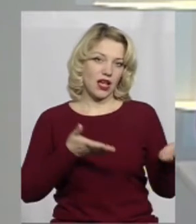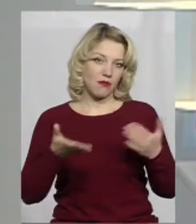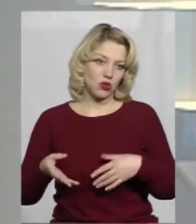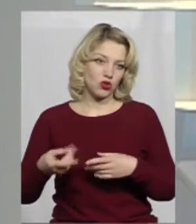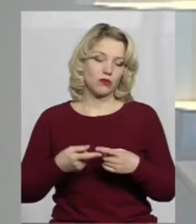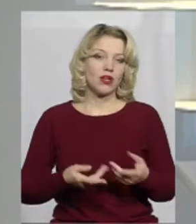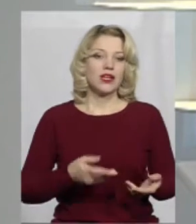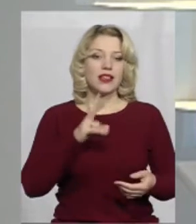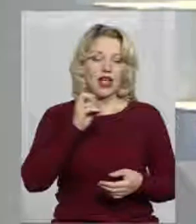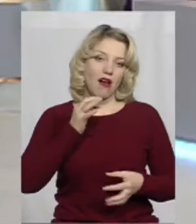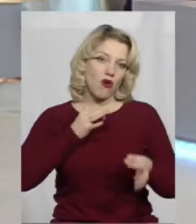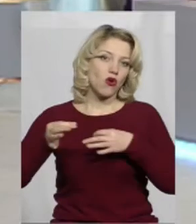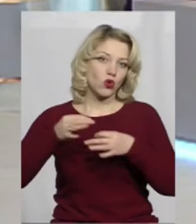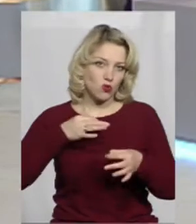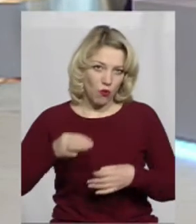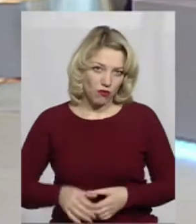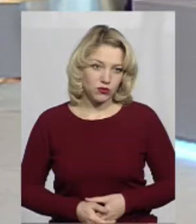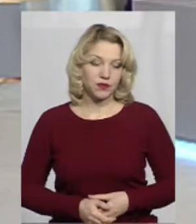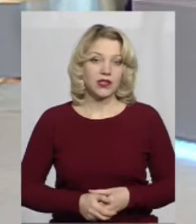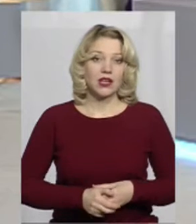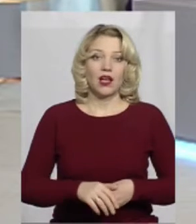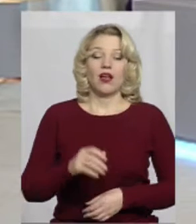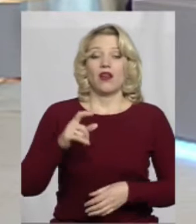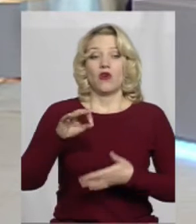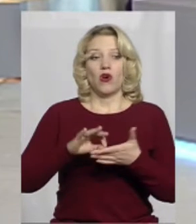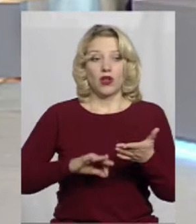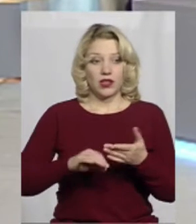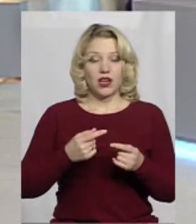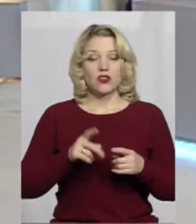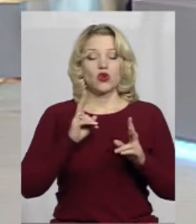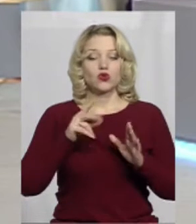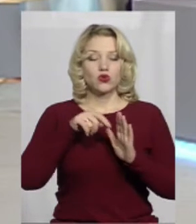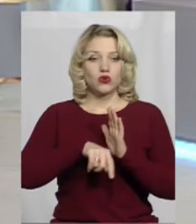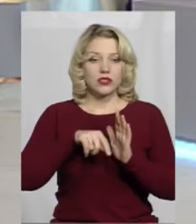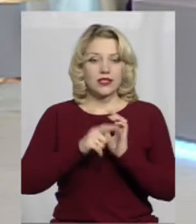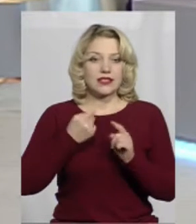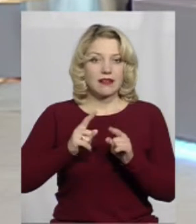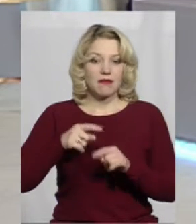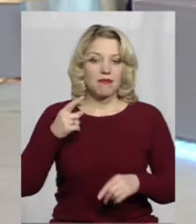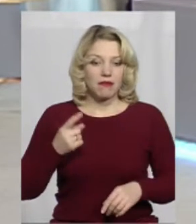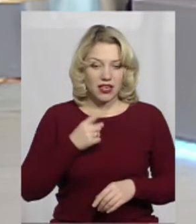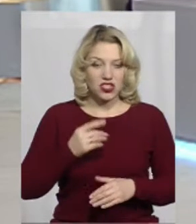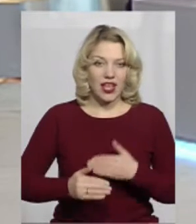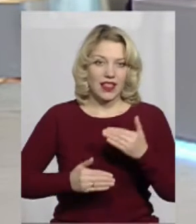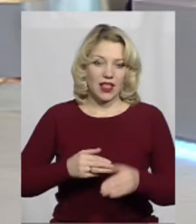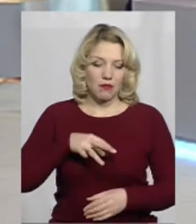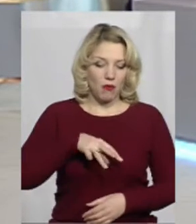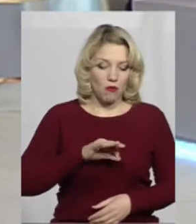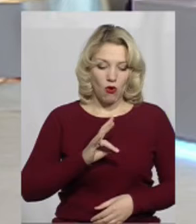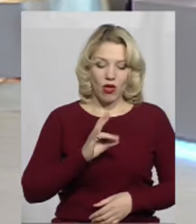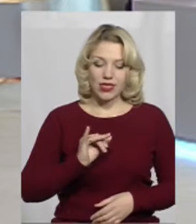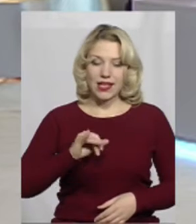долучатися до розмови. Пане Вадиме, одразу окресліть, кого стосується цей перший етап монетизації?